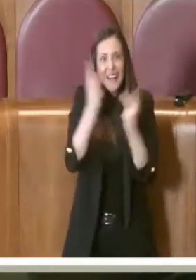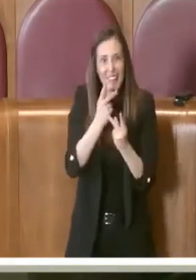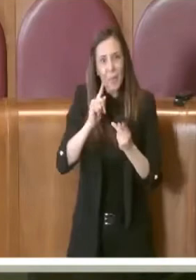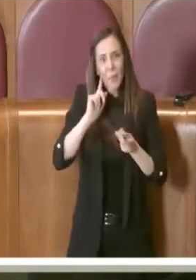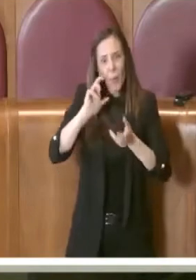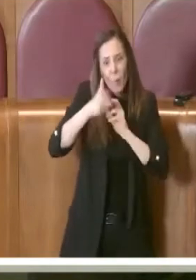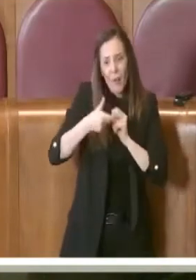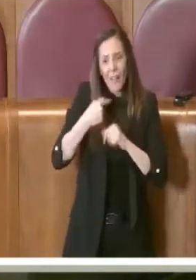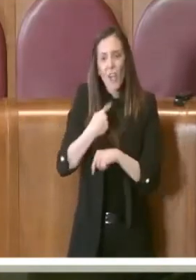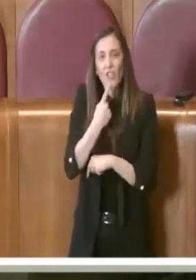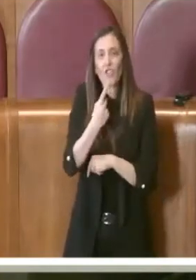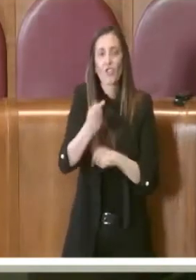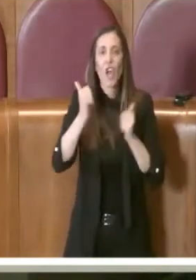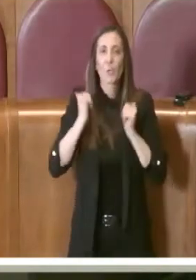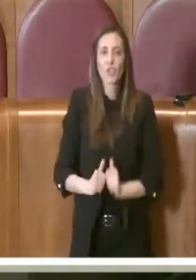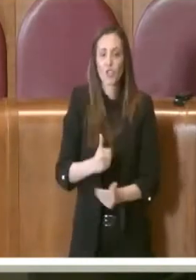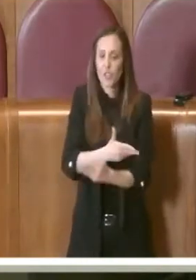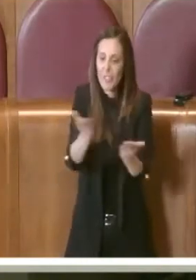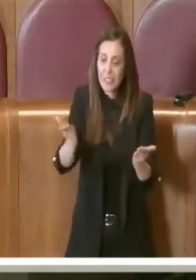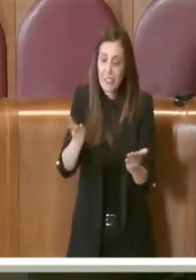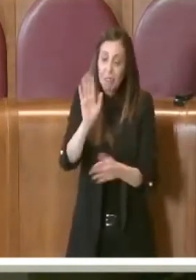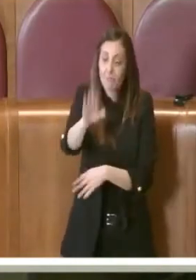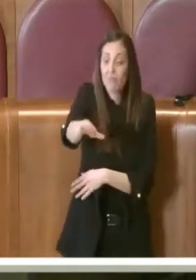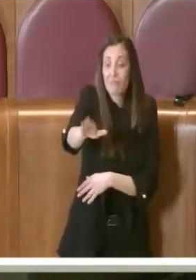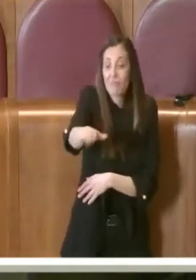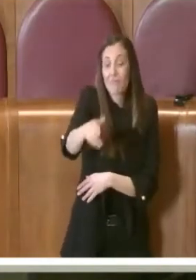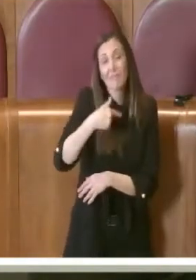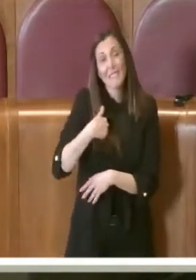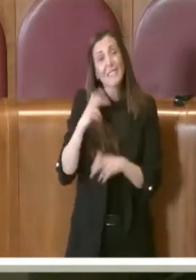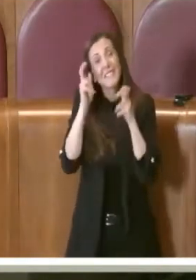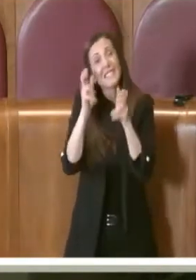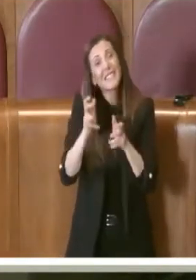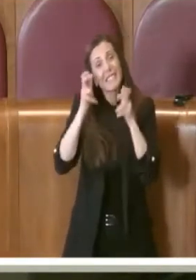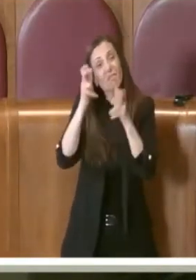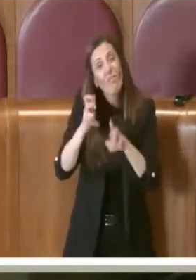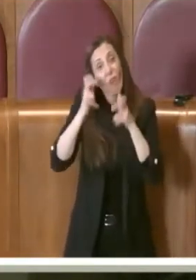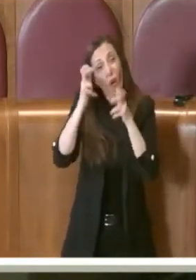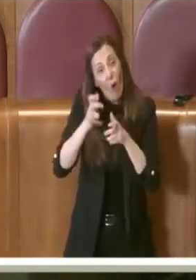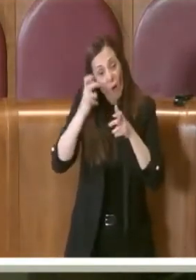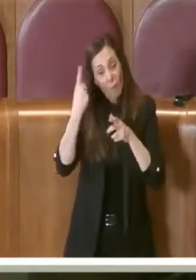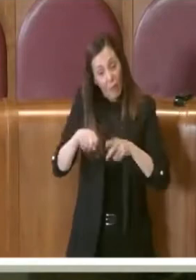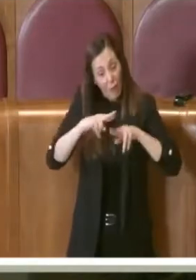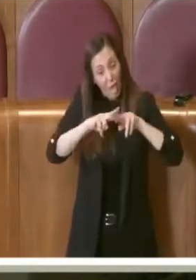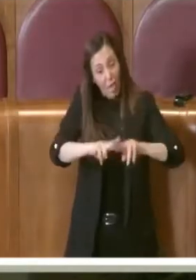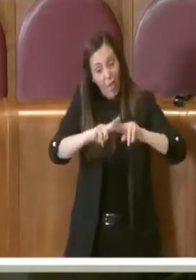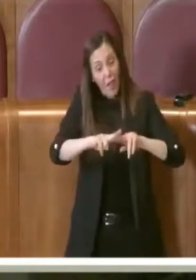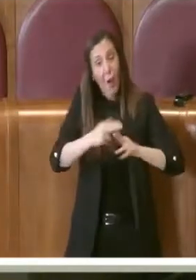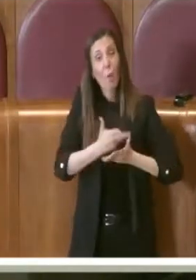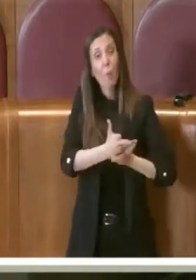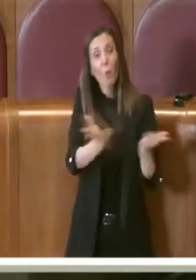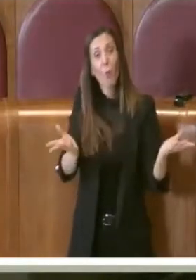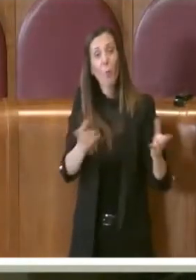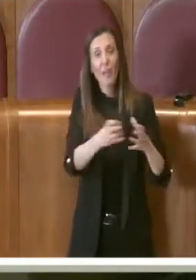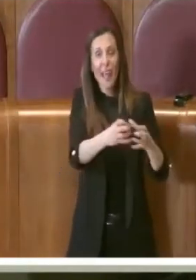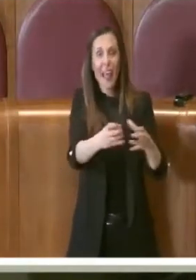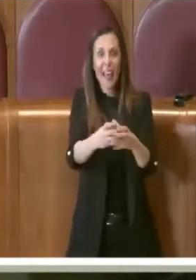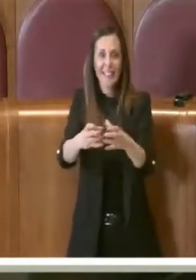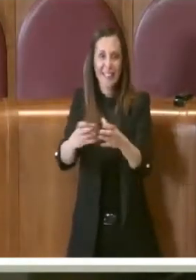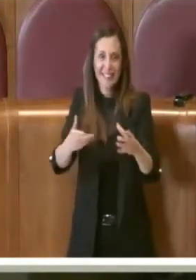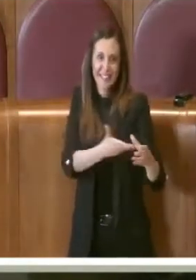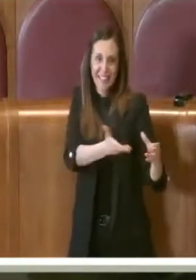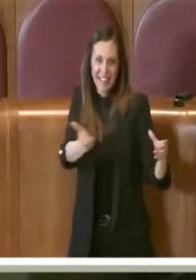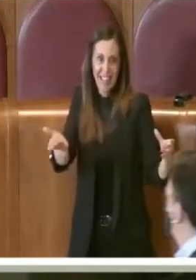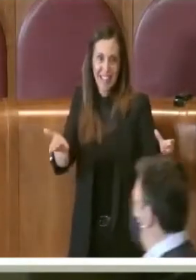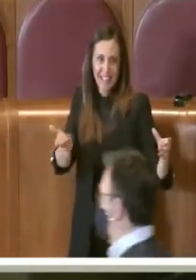romani guardate, facciamo uno sforzo per mantenere pubbliche le società partecipate di Roma Capitale. Sforzo che